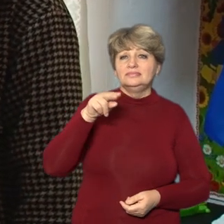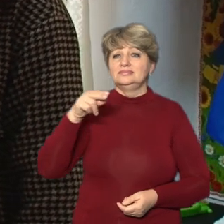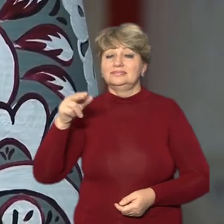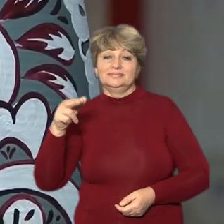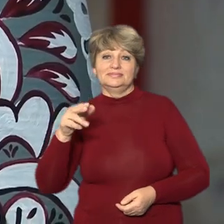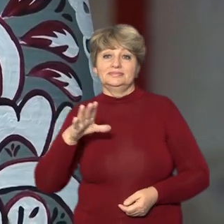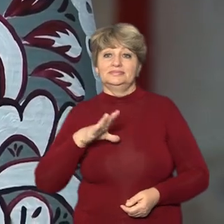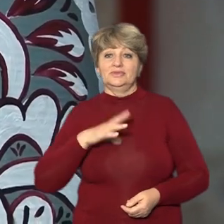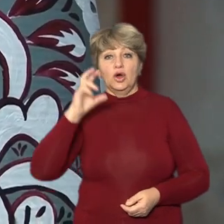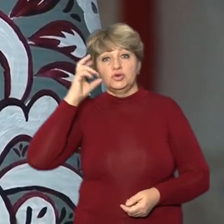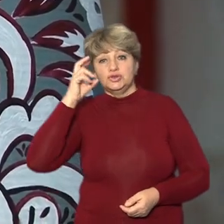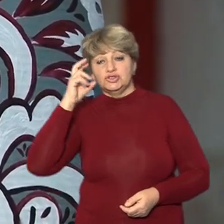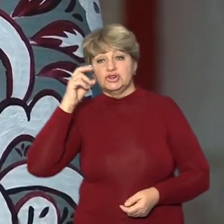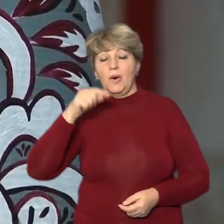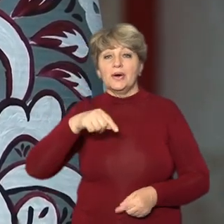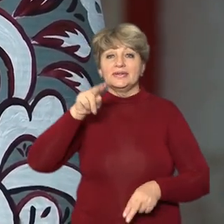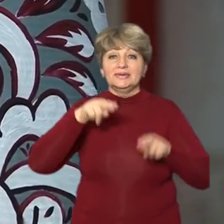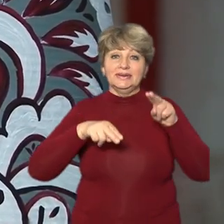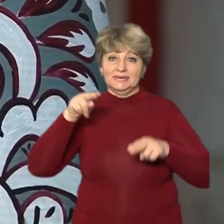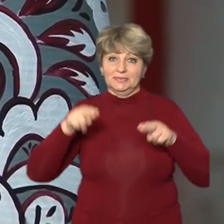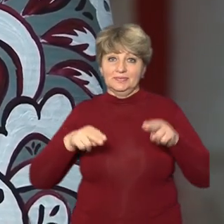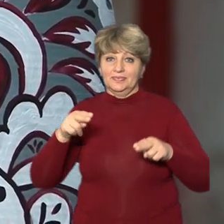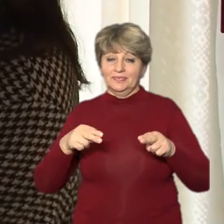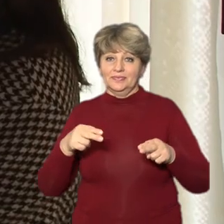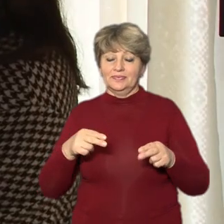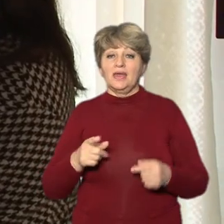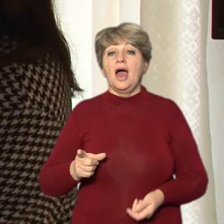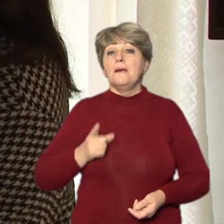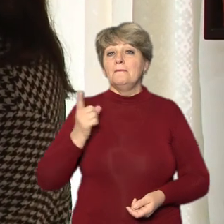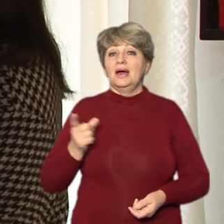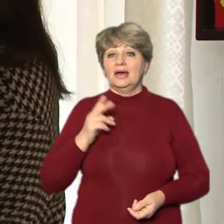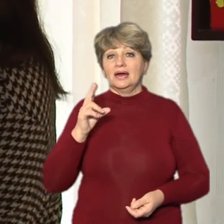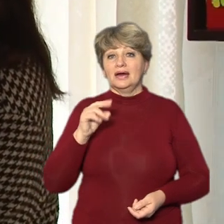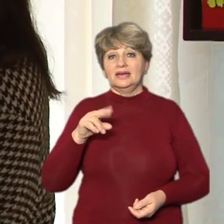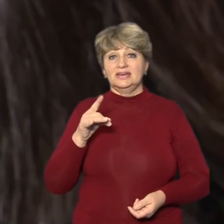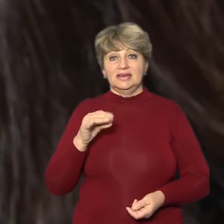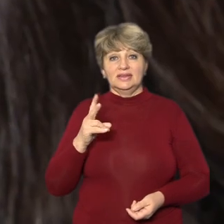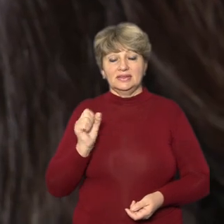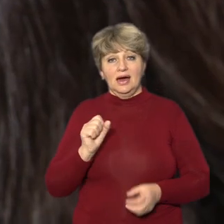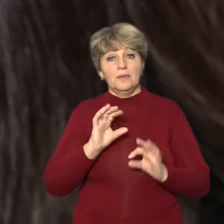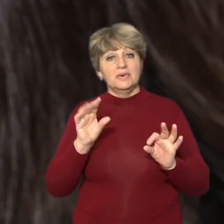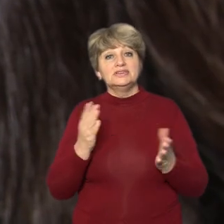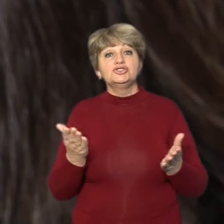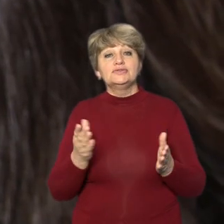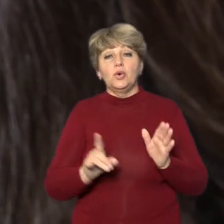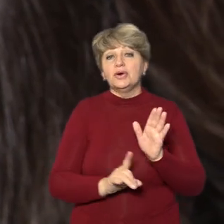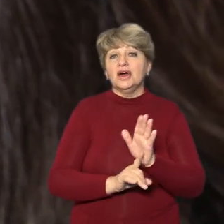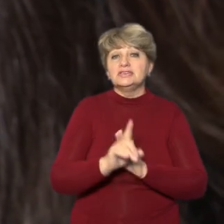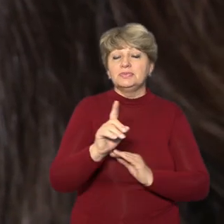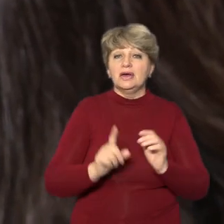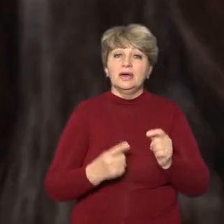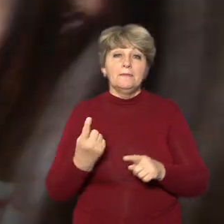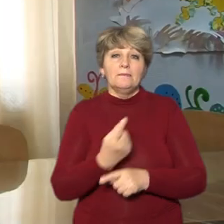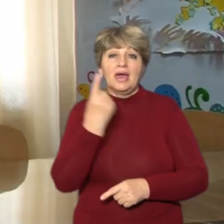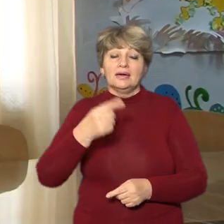замінити чорні лінії, маркером контури. Мисткиня Катерина Заріцька розповідає, з чого починала розпис основи від